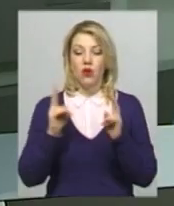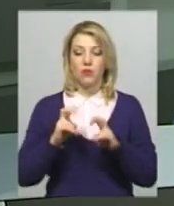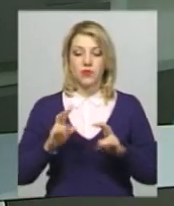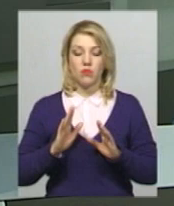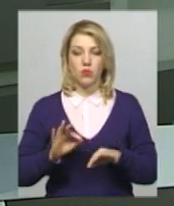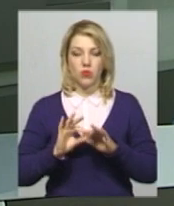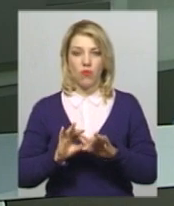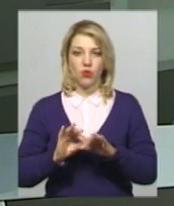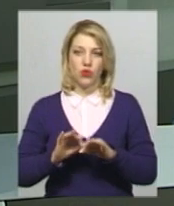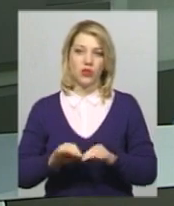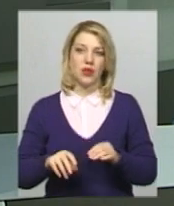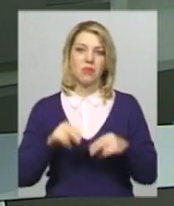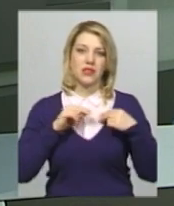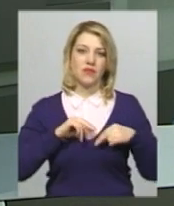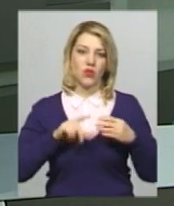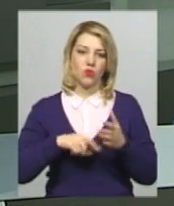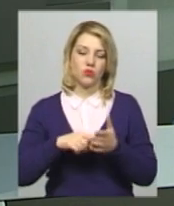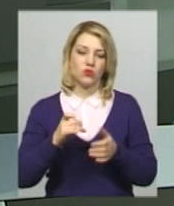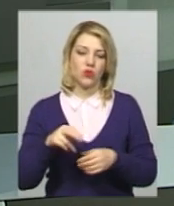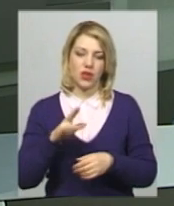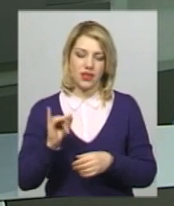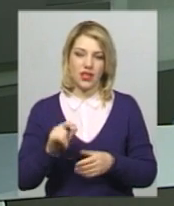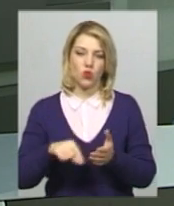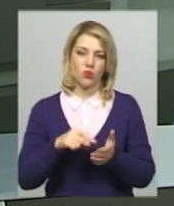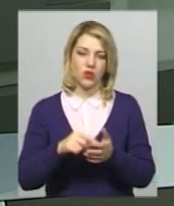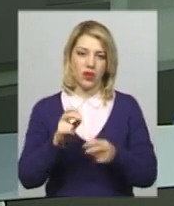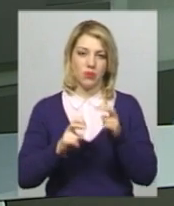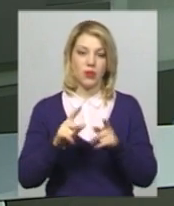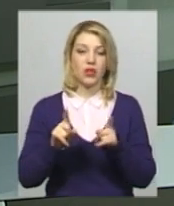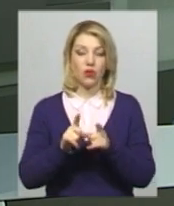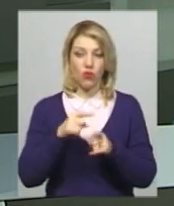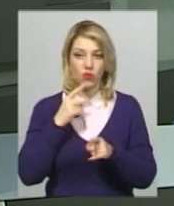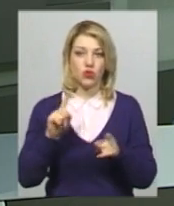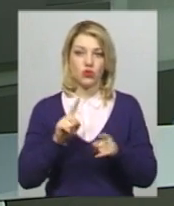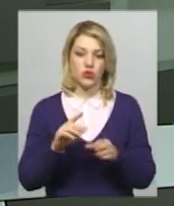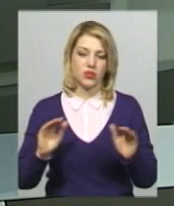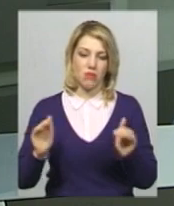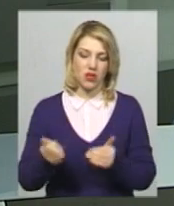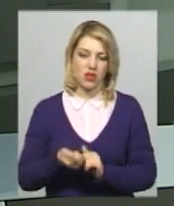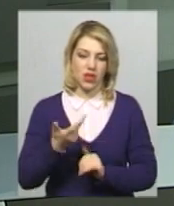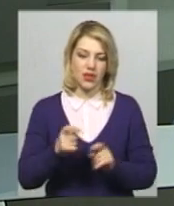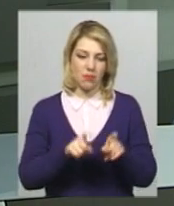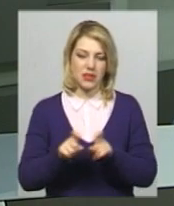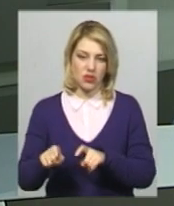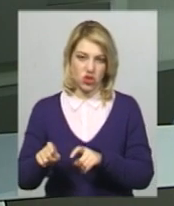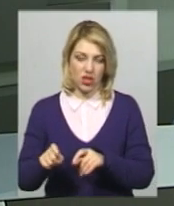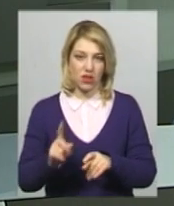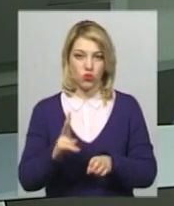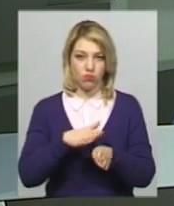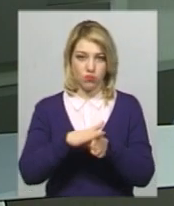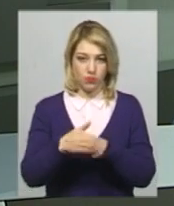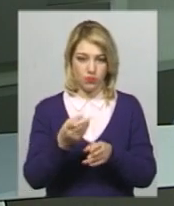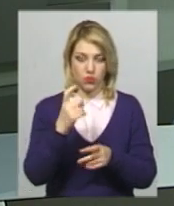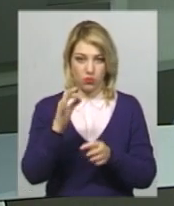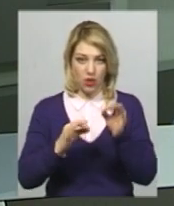міської ради та комунального підприємства, каже Андрій Мадаренко. Та додає, зменшення кількості пасажирів-непільговиків може відобразитися